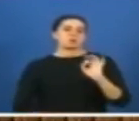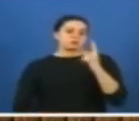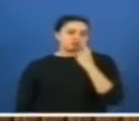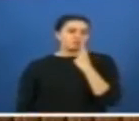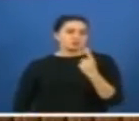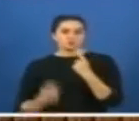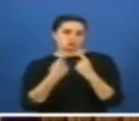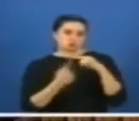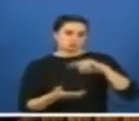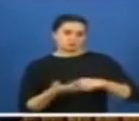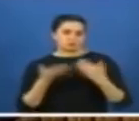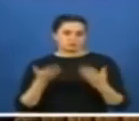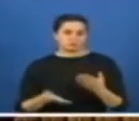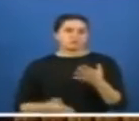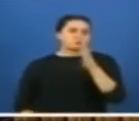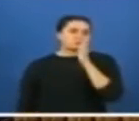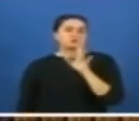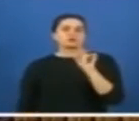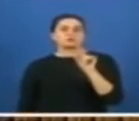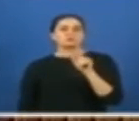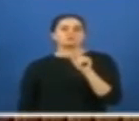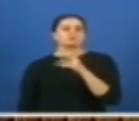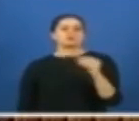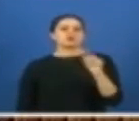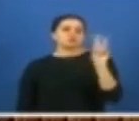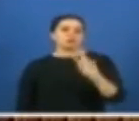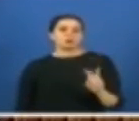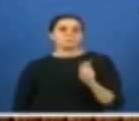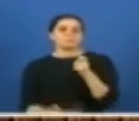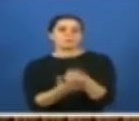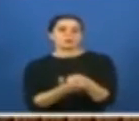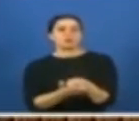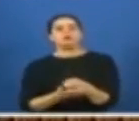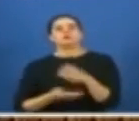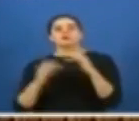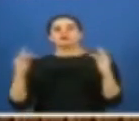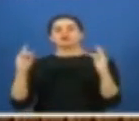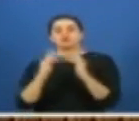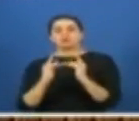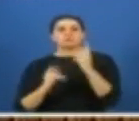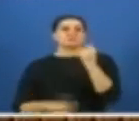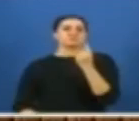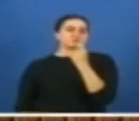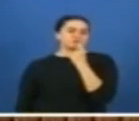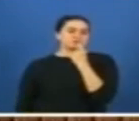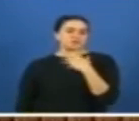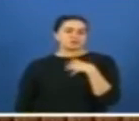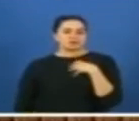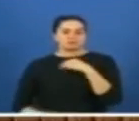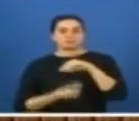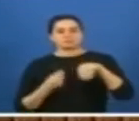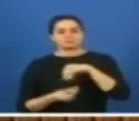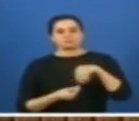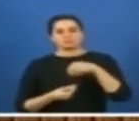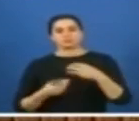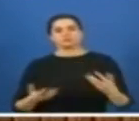Sözleşme böyle. Beş yüz on bir milyon dolar para vereceğim dedi. Yani köprü bir buçuk yılda kendi maliyetini kurtarıyor.